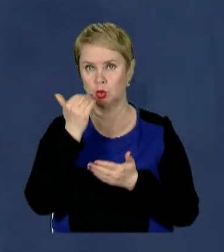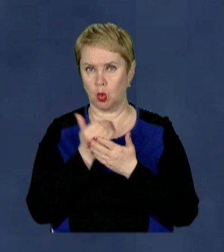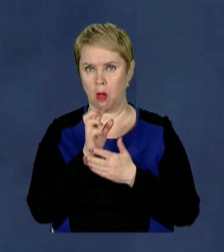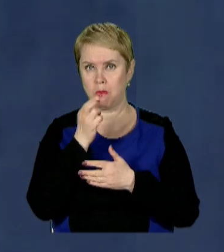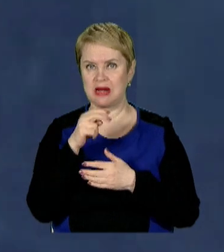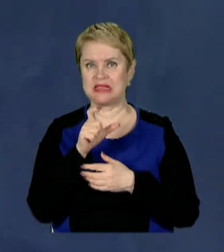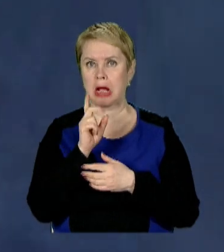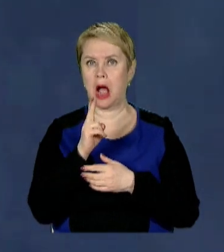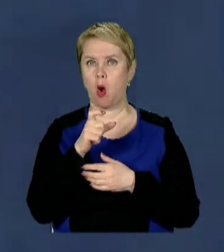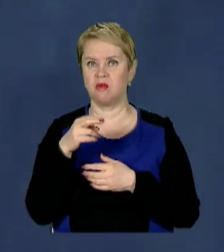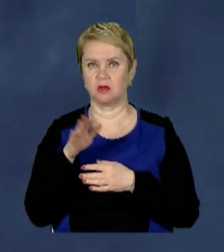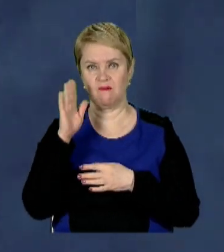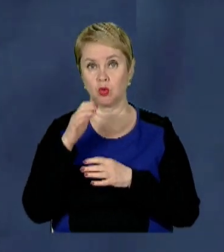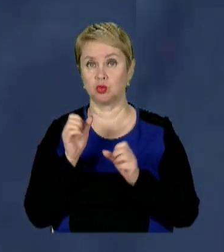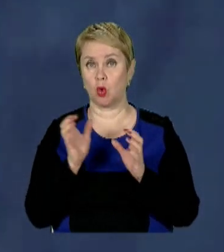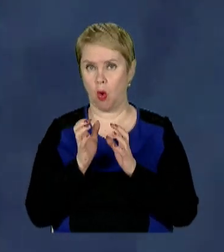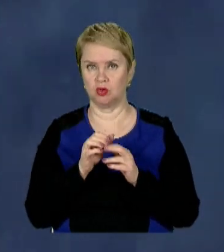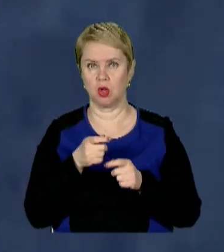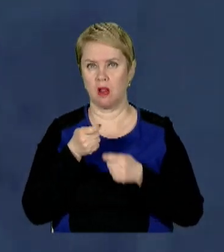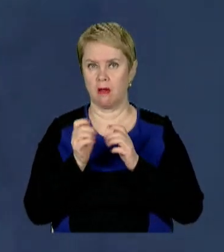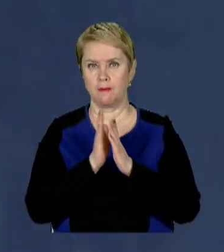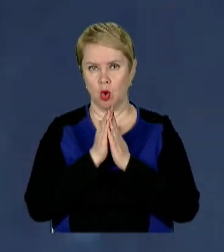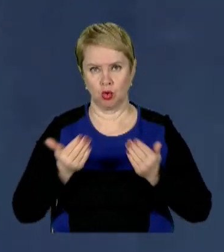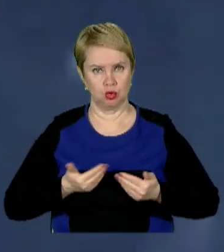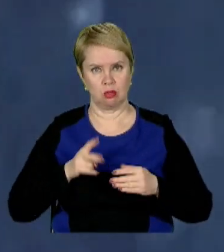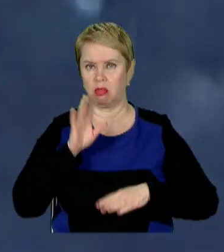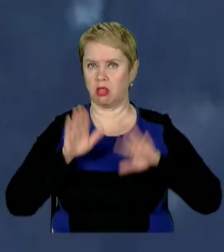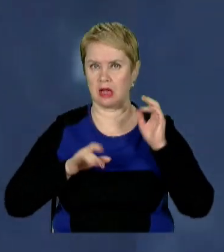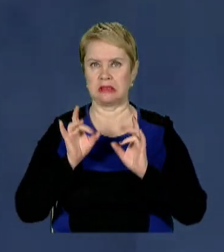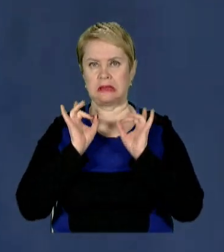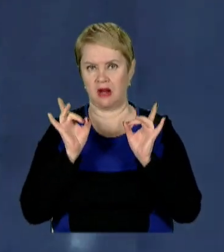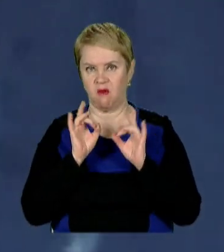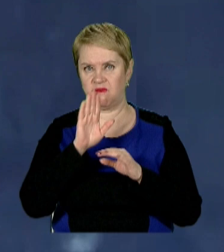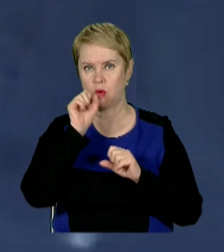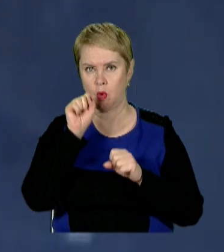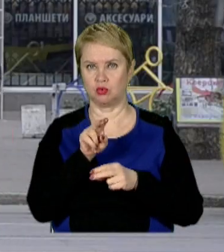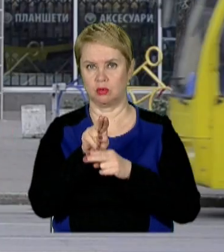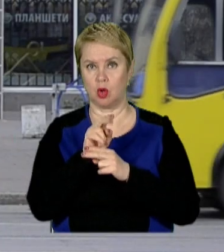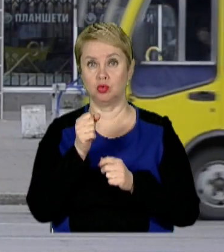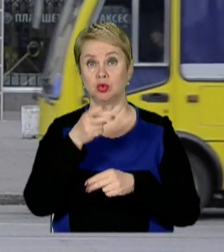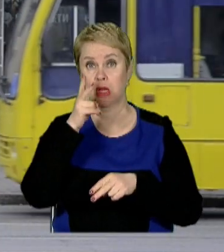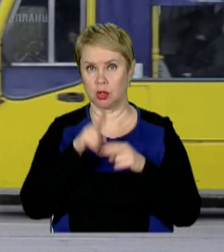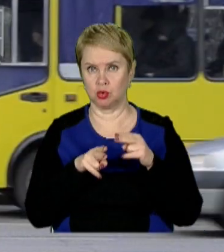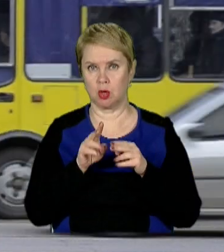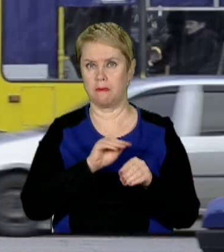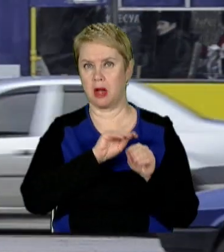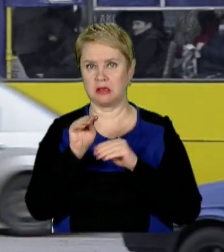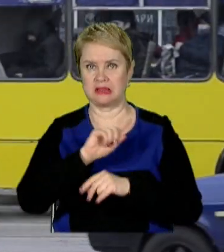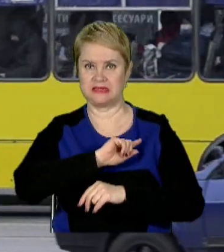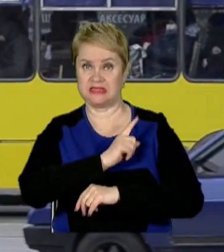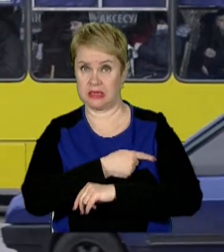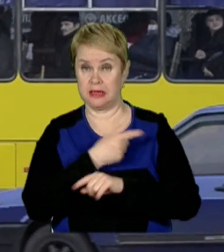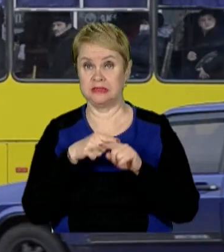на березі Каховського водосховища. Влада просить жителів не нехтувати тривогами. ворог може вдарити, щойно закінчить перекидати сили.